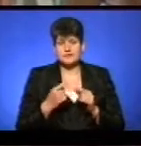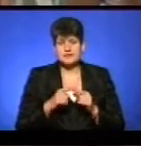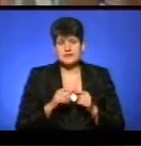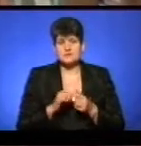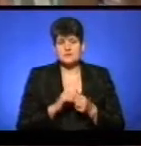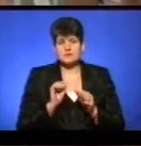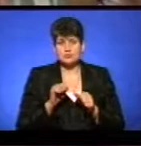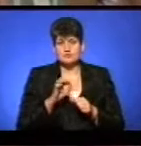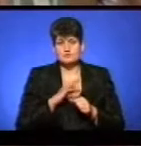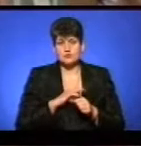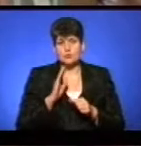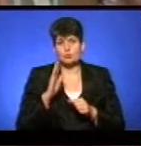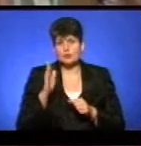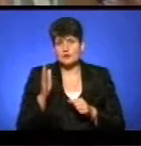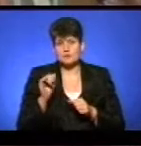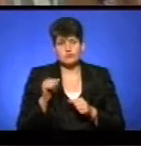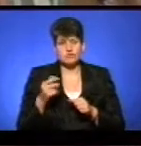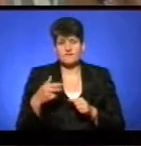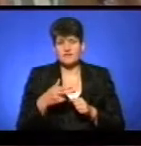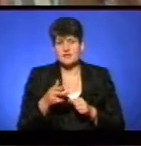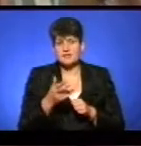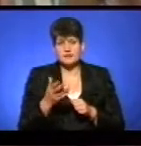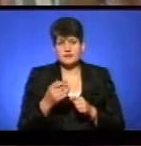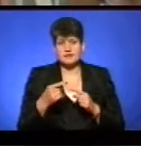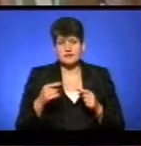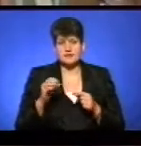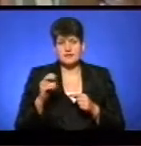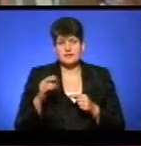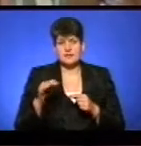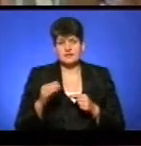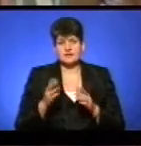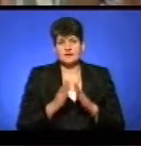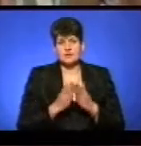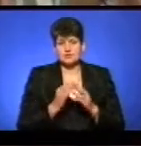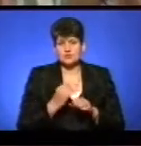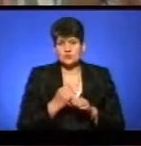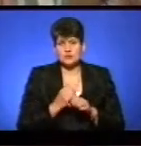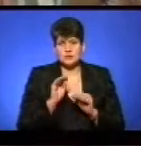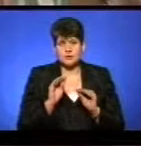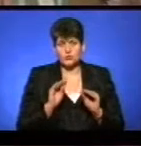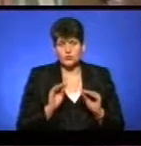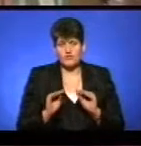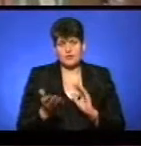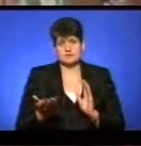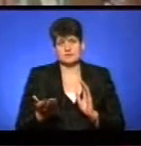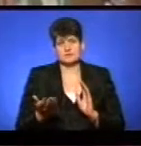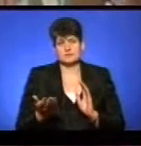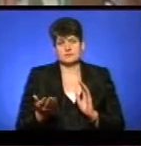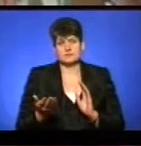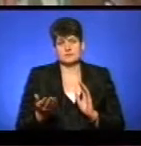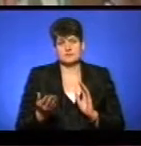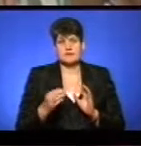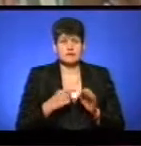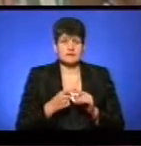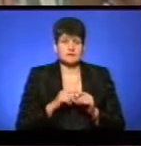можна використовувати далі в подальшому. Можна вирізати певні елементи, відкриточки робити, декорувати. Таким